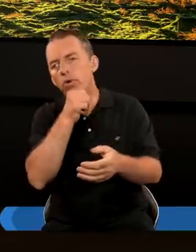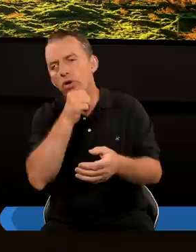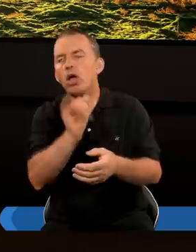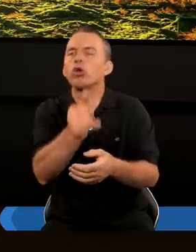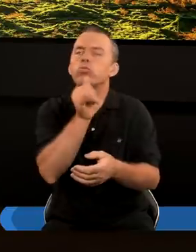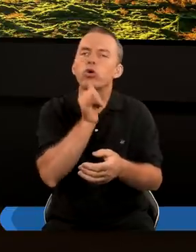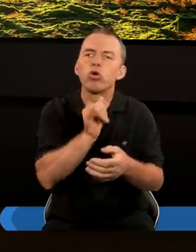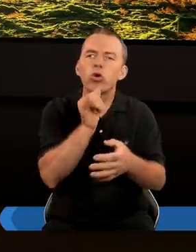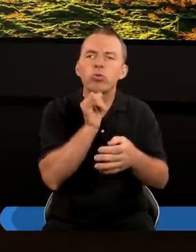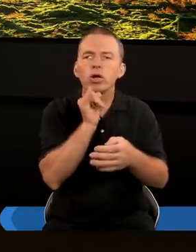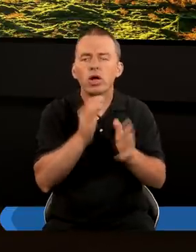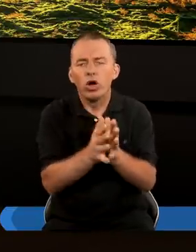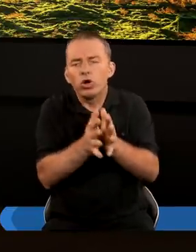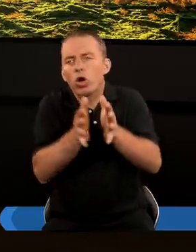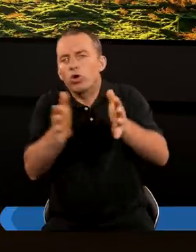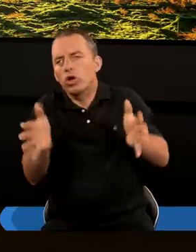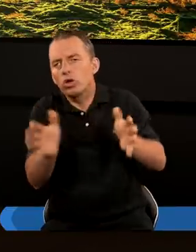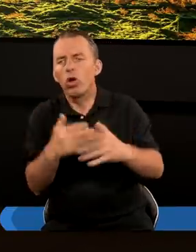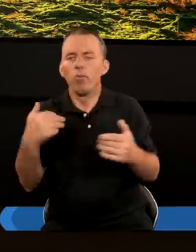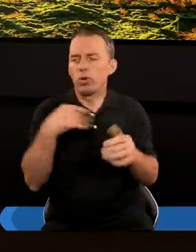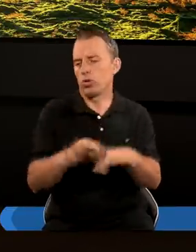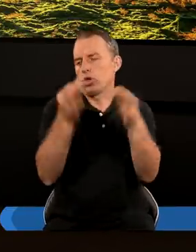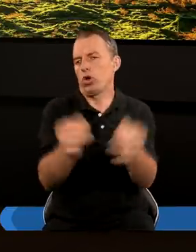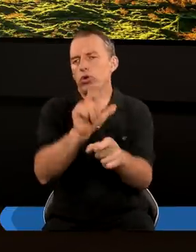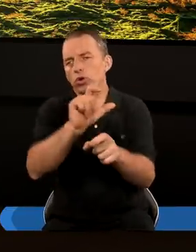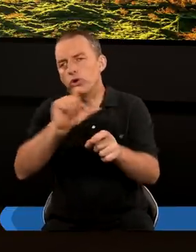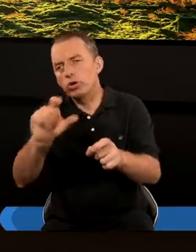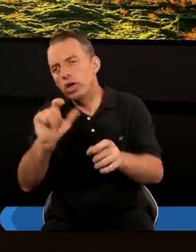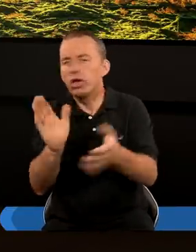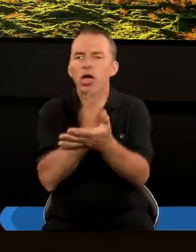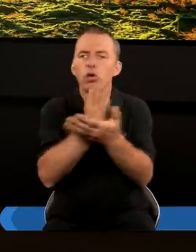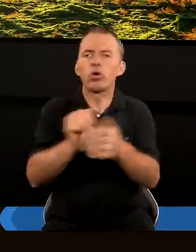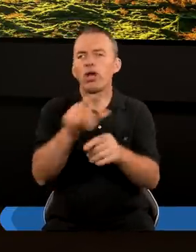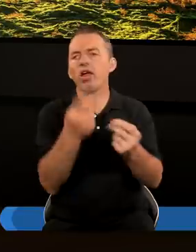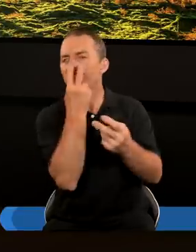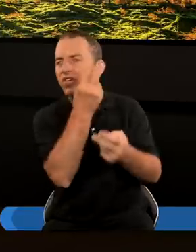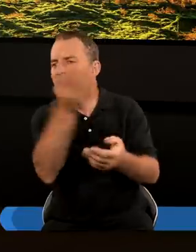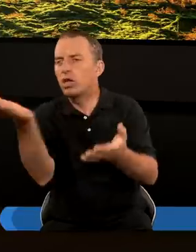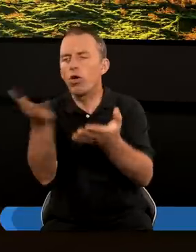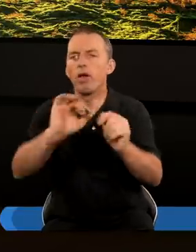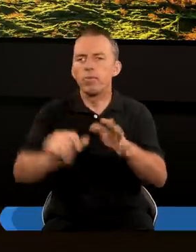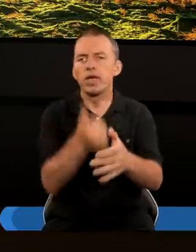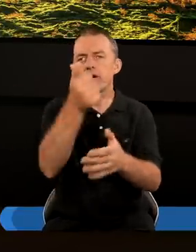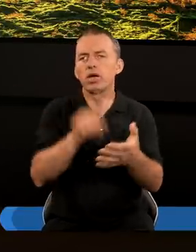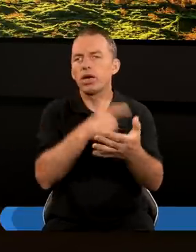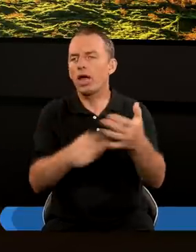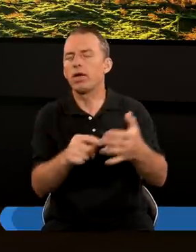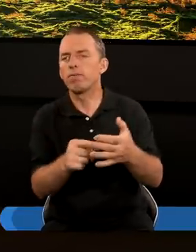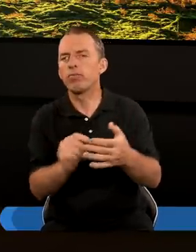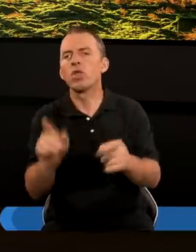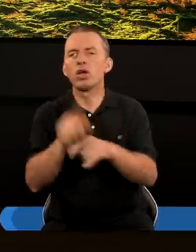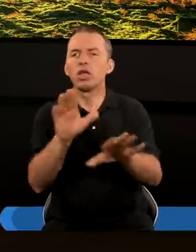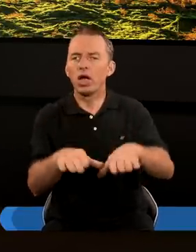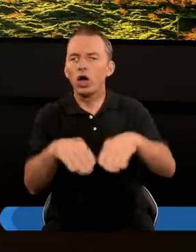spróbujmy rozszerzyć to, co było do tej pory. Być może dla niektórych widzów po raz pierwszy,